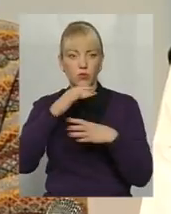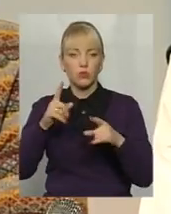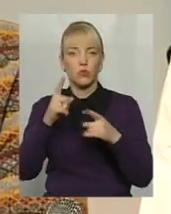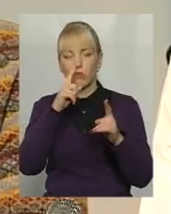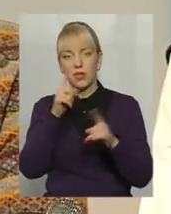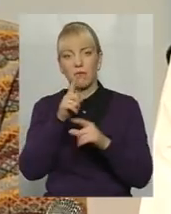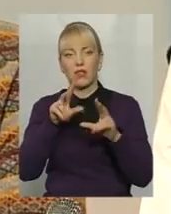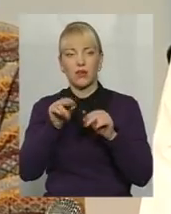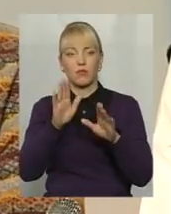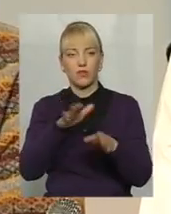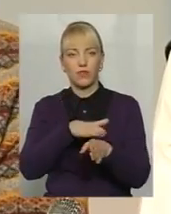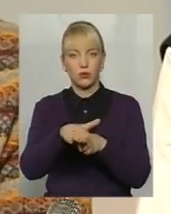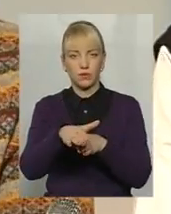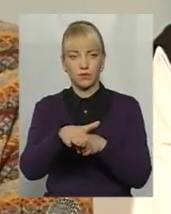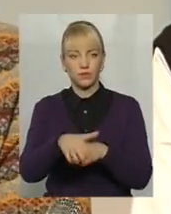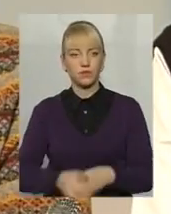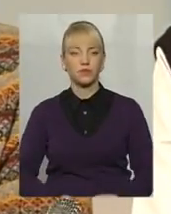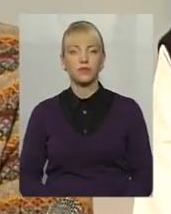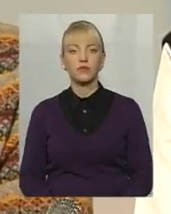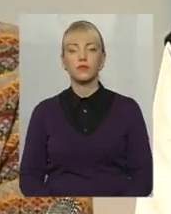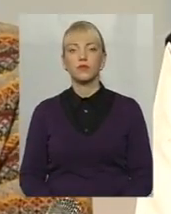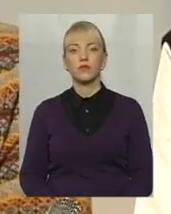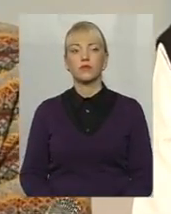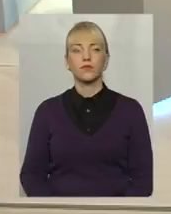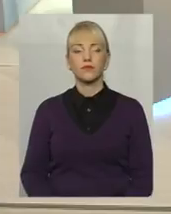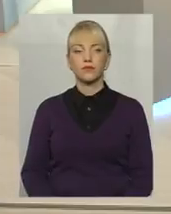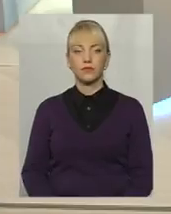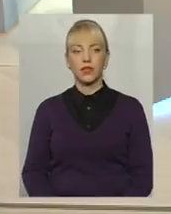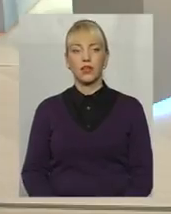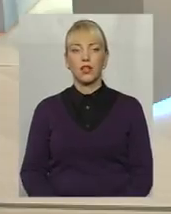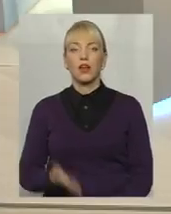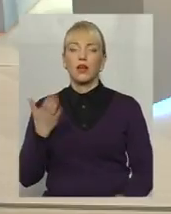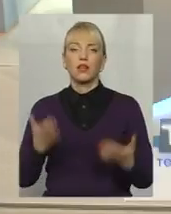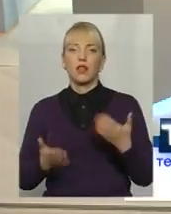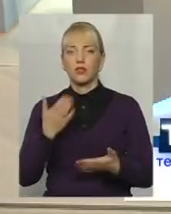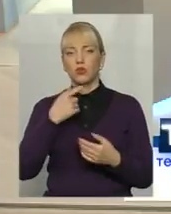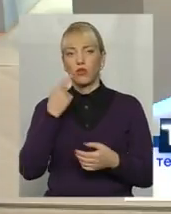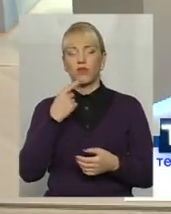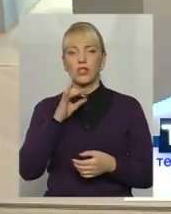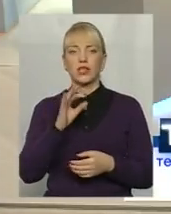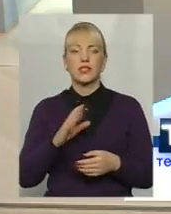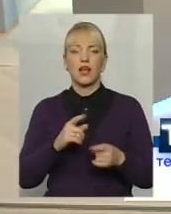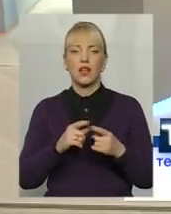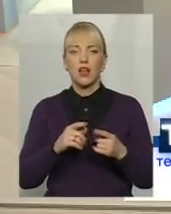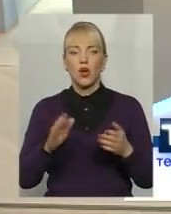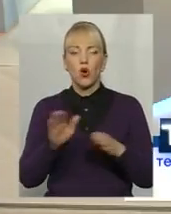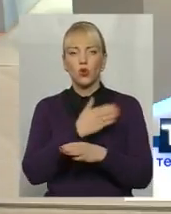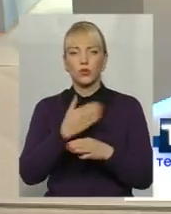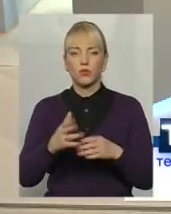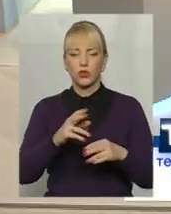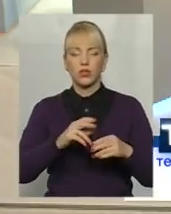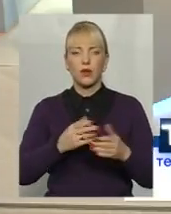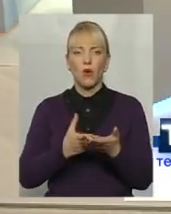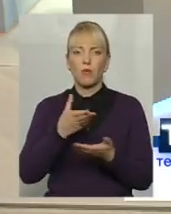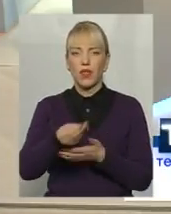гарантія буде дотримана в цьому випадку. Якщо говорити за функцію розподілу, тобто оплати праці,